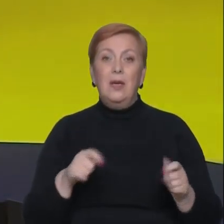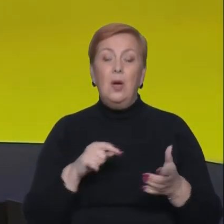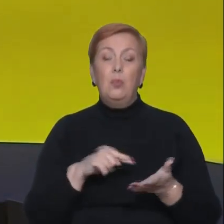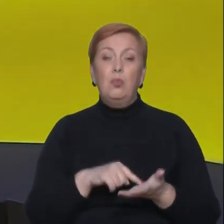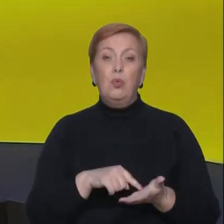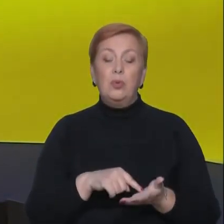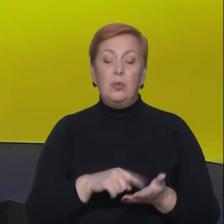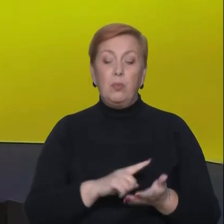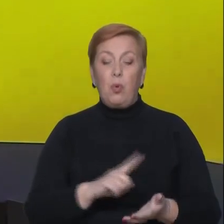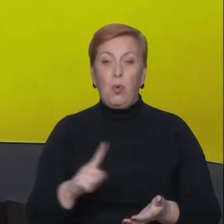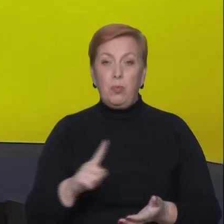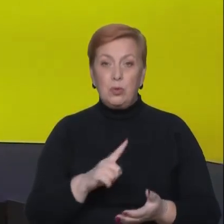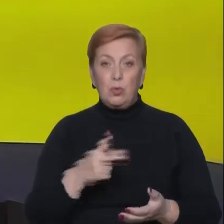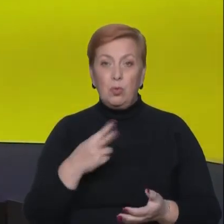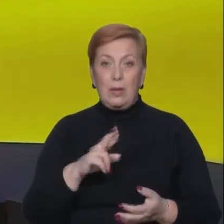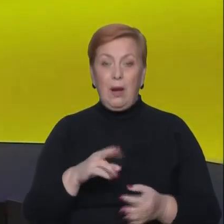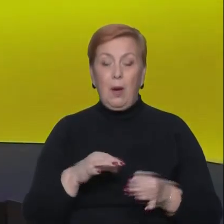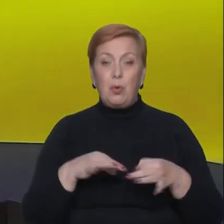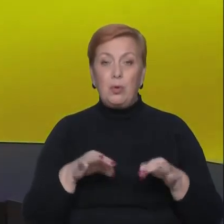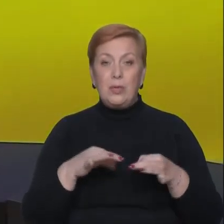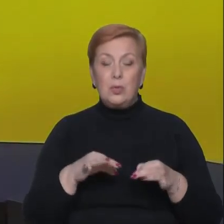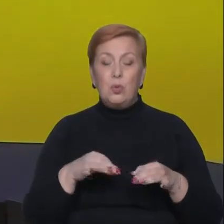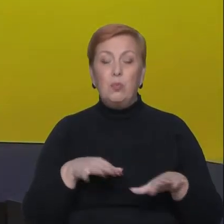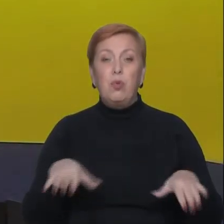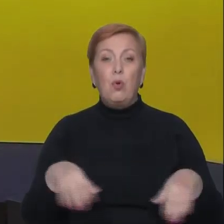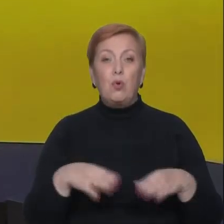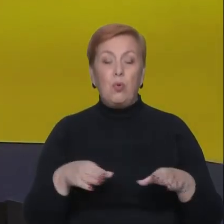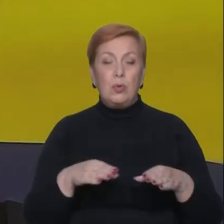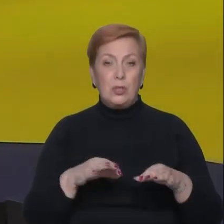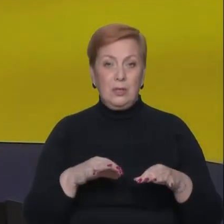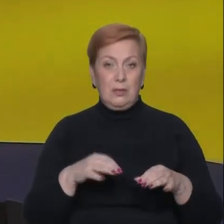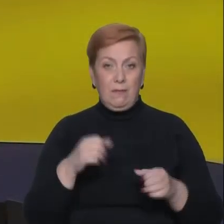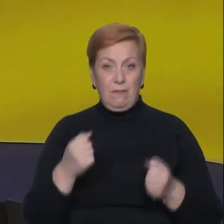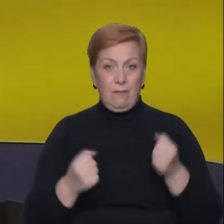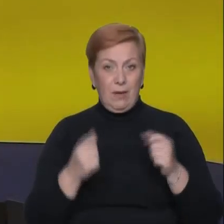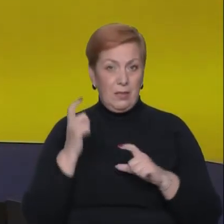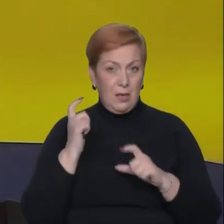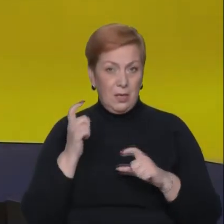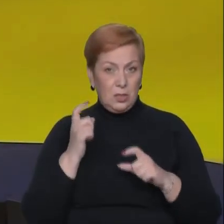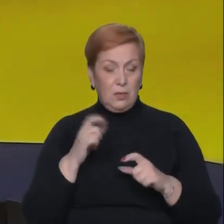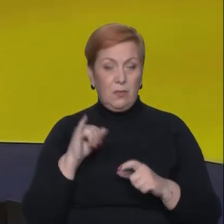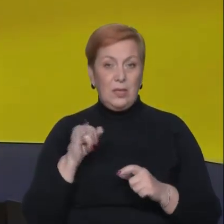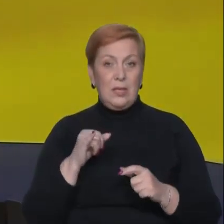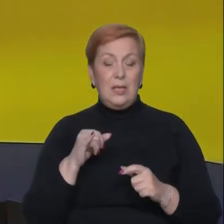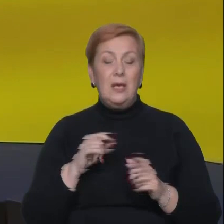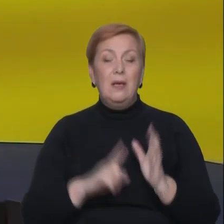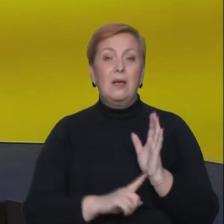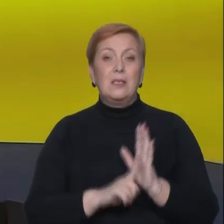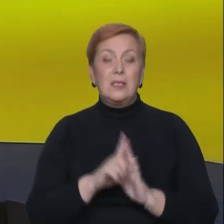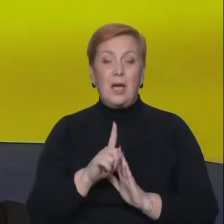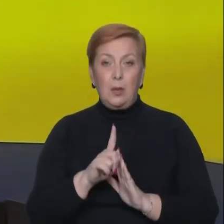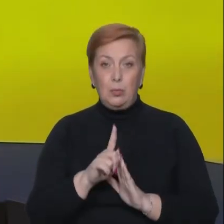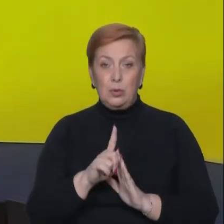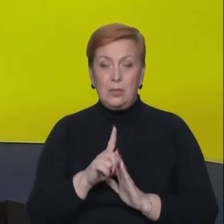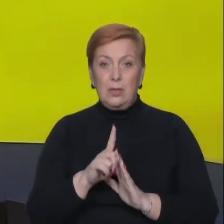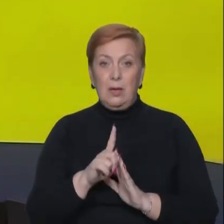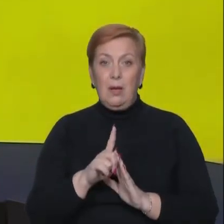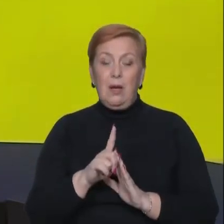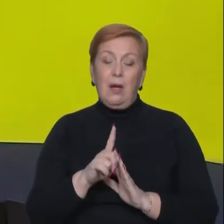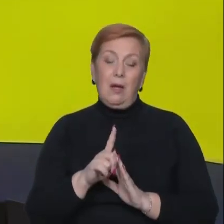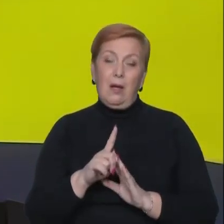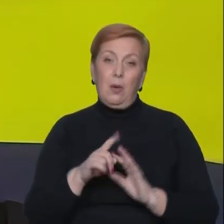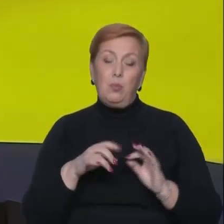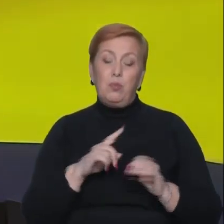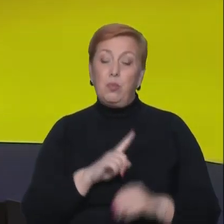для приїзду порожніх вантажівок, а також запуск пілотного проєкту з реєстрацією в ЄЧЕРЗі, безпосередньо